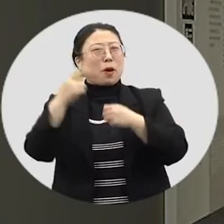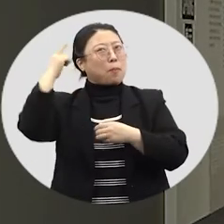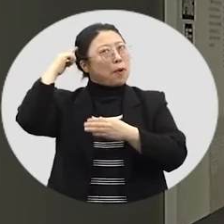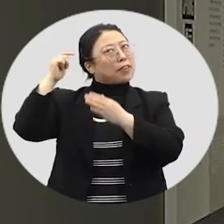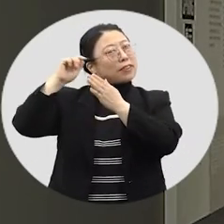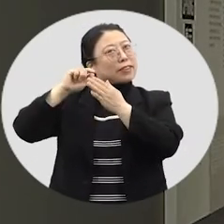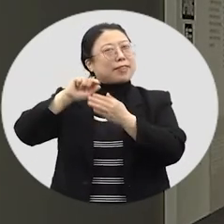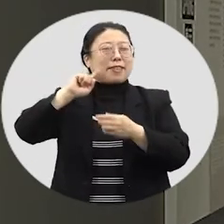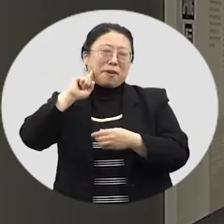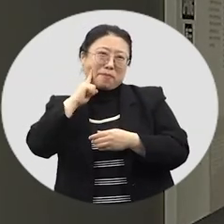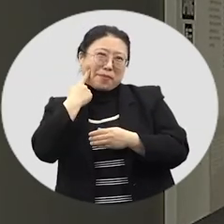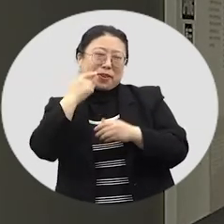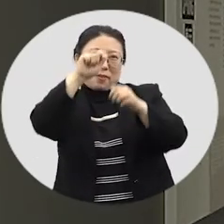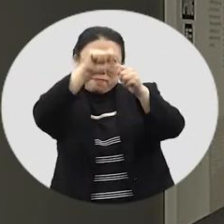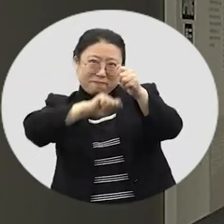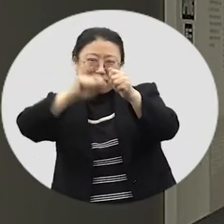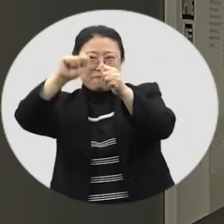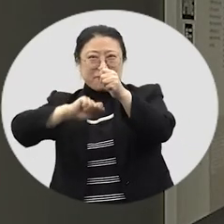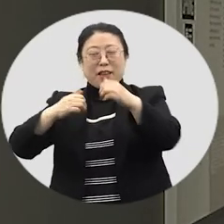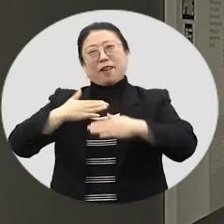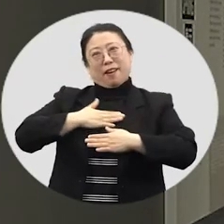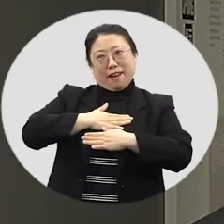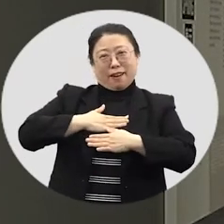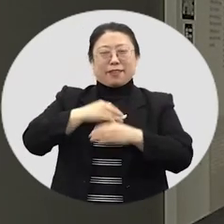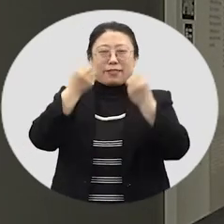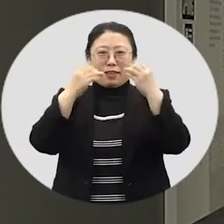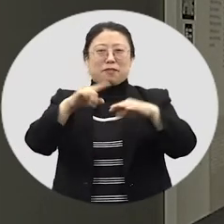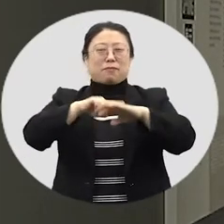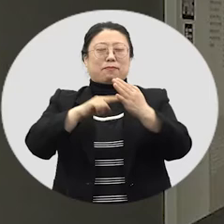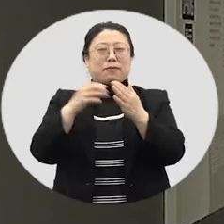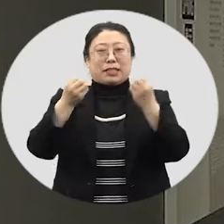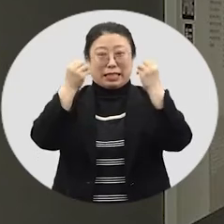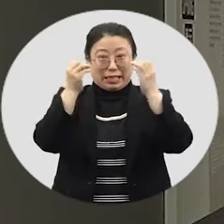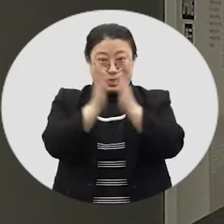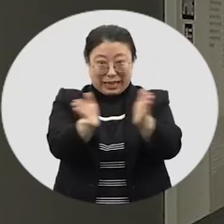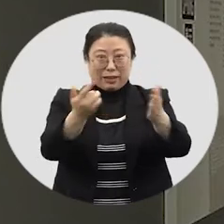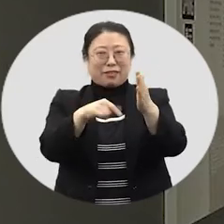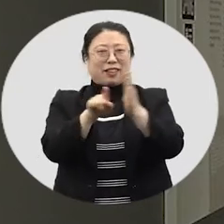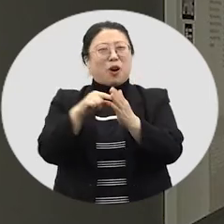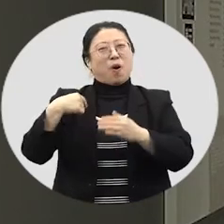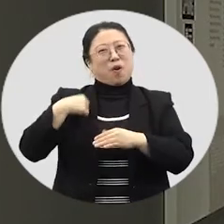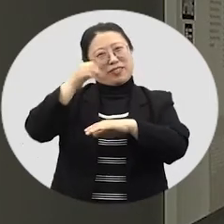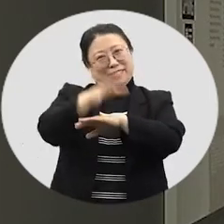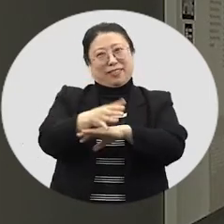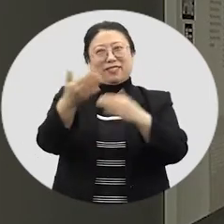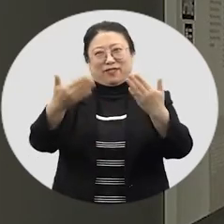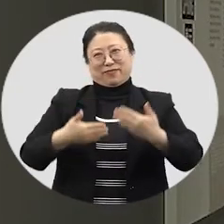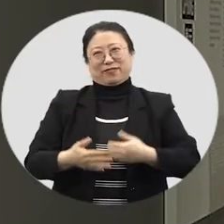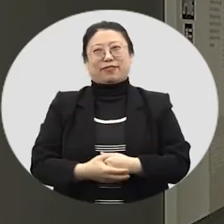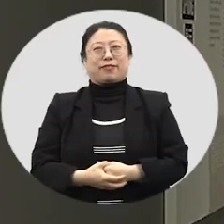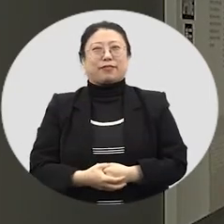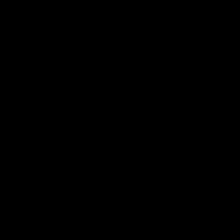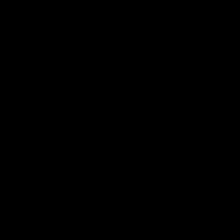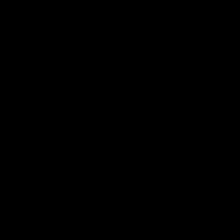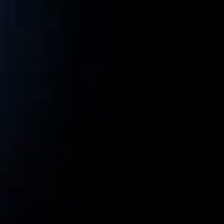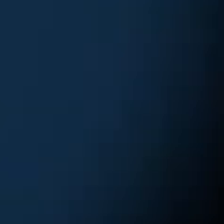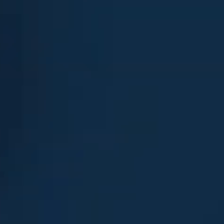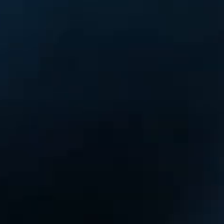머리도 단정하게 빗고 목욕도 하고 새로운 마음으로 시작하라고 옷도 사주셨어요.